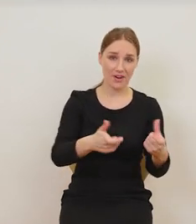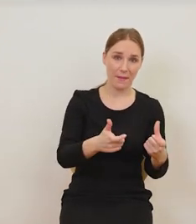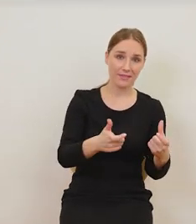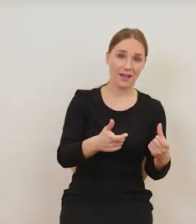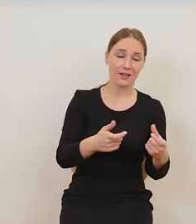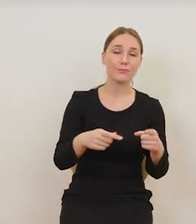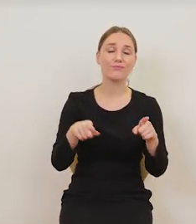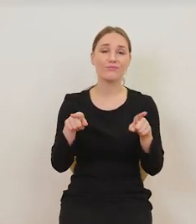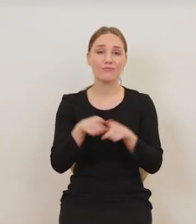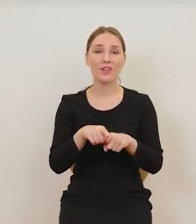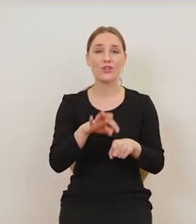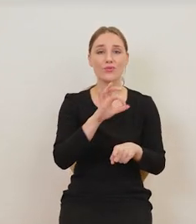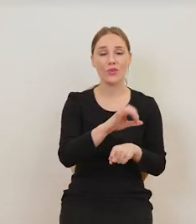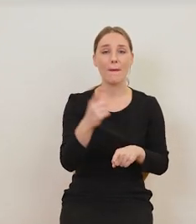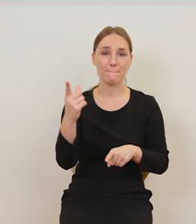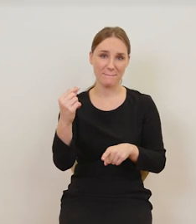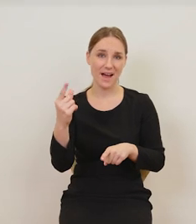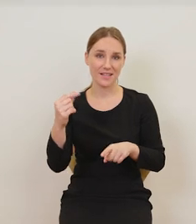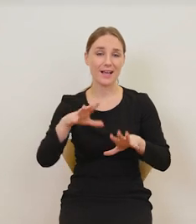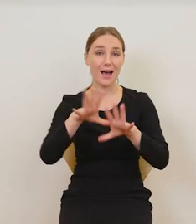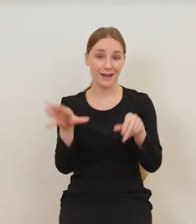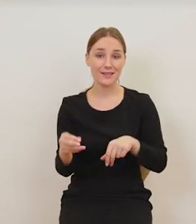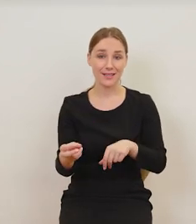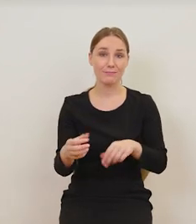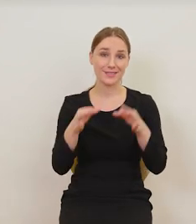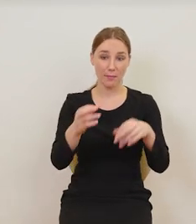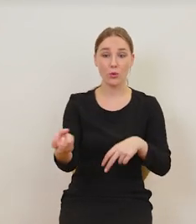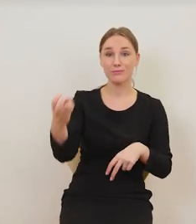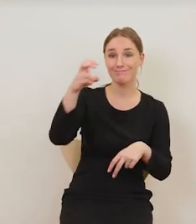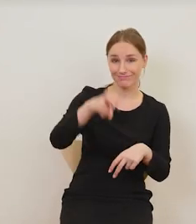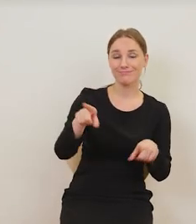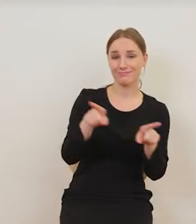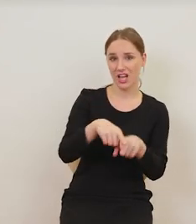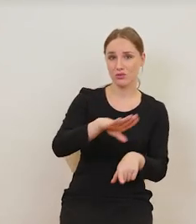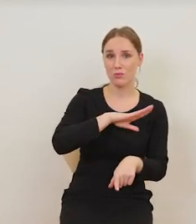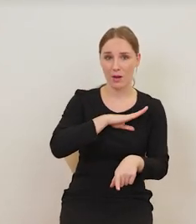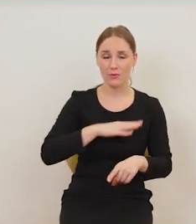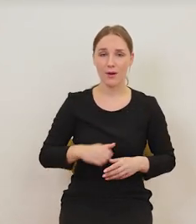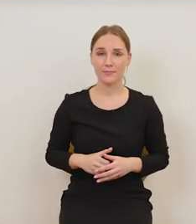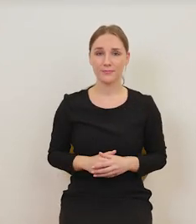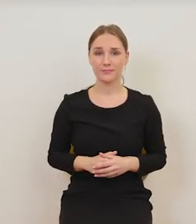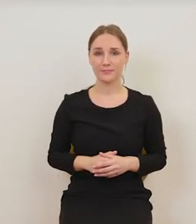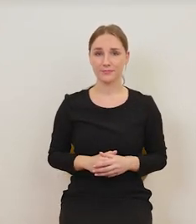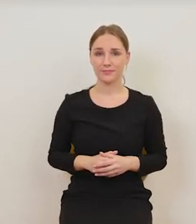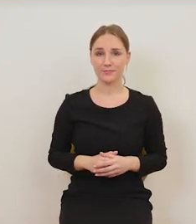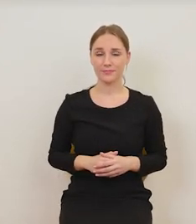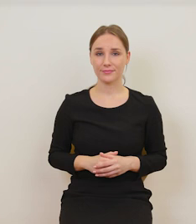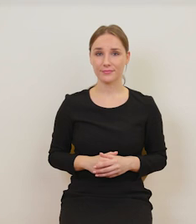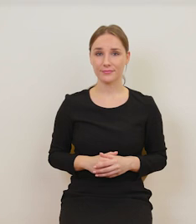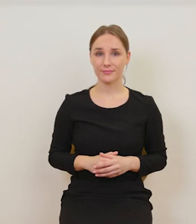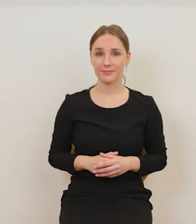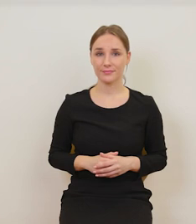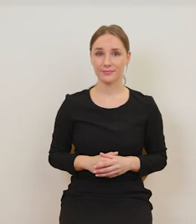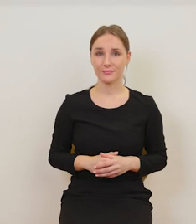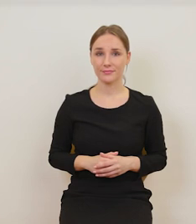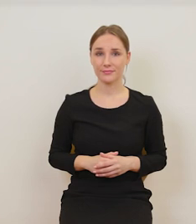i zginęła jego partnerka, która również jechała razem z nim. Ale jak popatrzymy na te jego